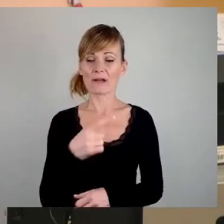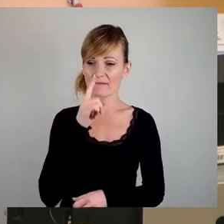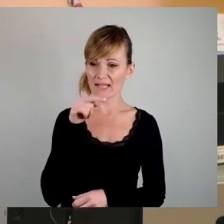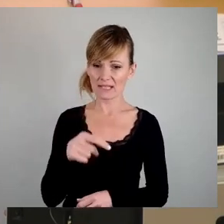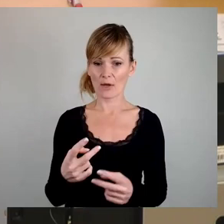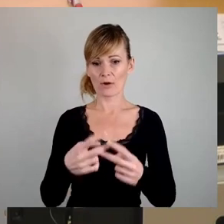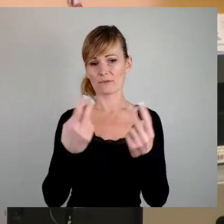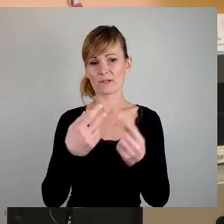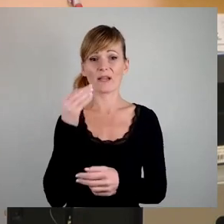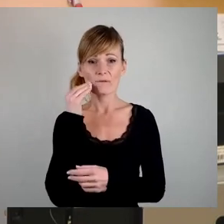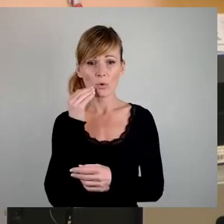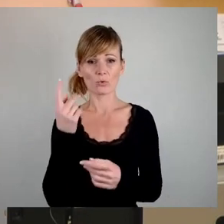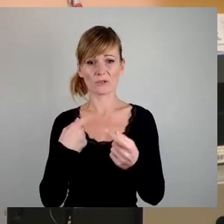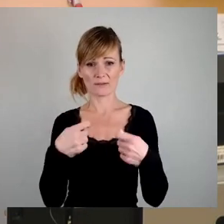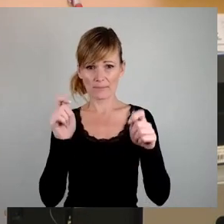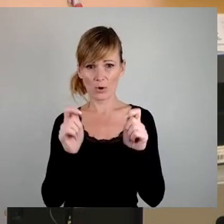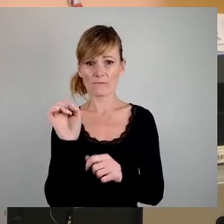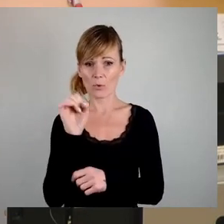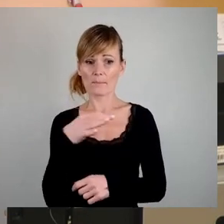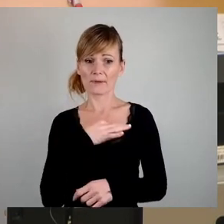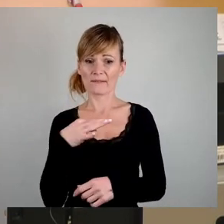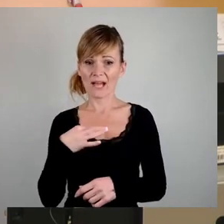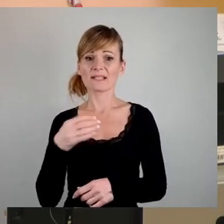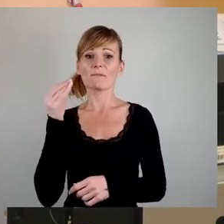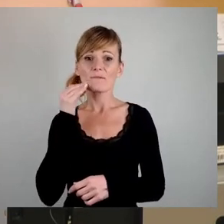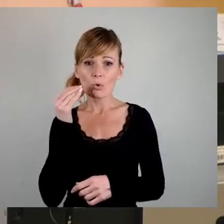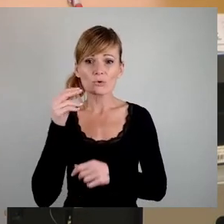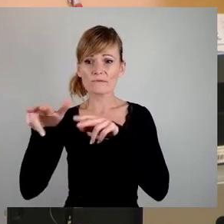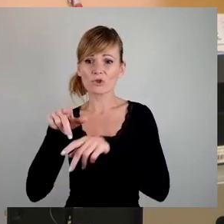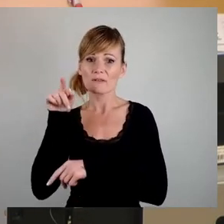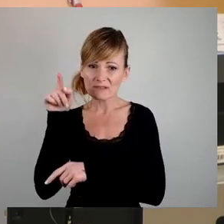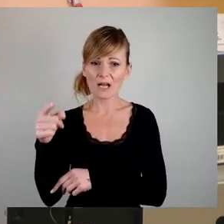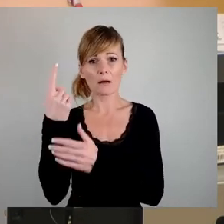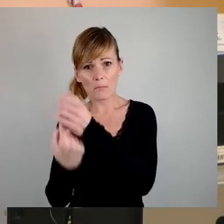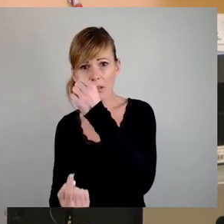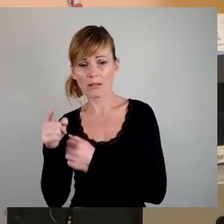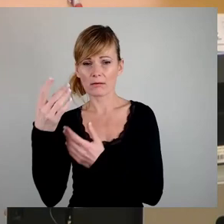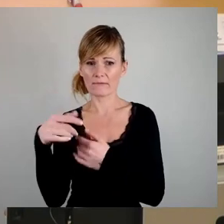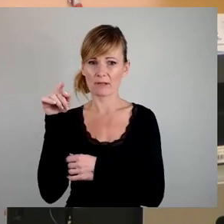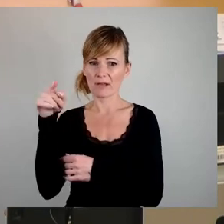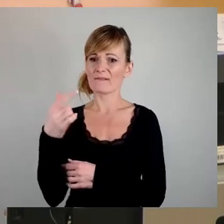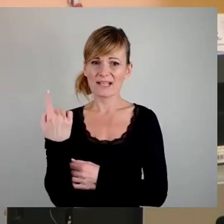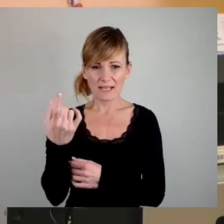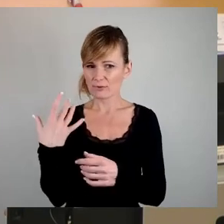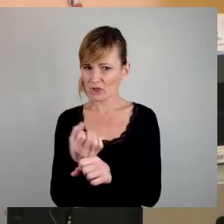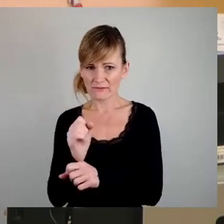dann liegt das daran, dass die private Wohnungswirtschaft versagt hat, weil sie nämlich für im Prinzip keine bezahlbaren Wohnungen mehr anbietet. Sie setzt darauf im